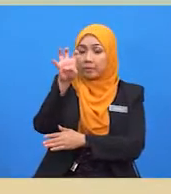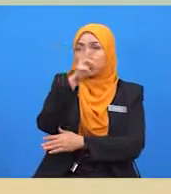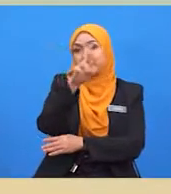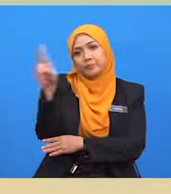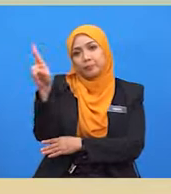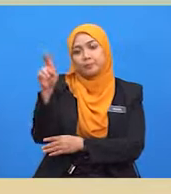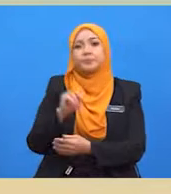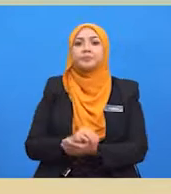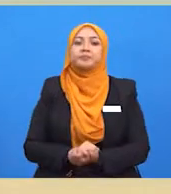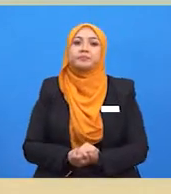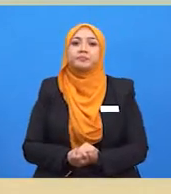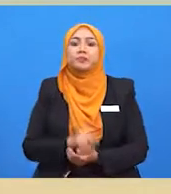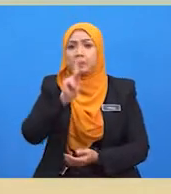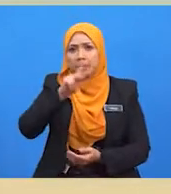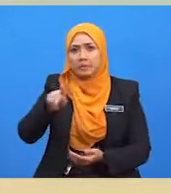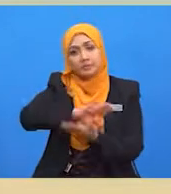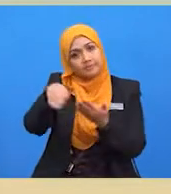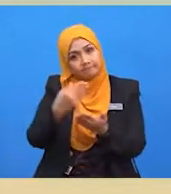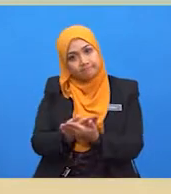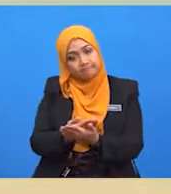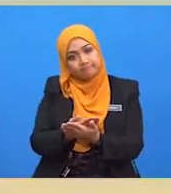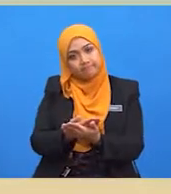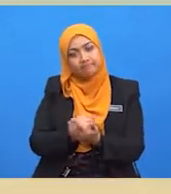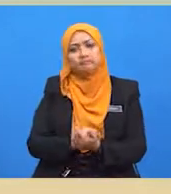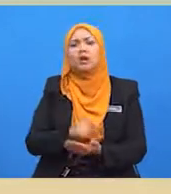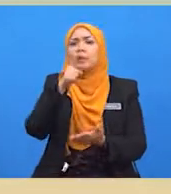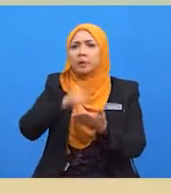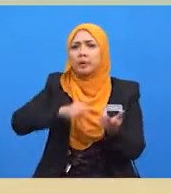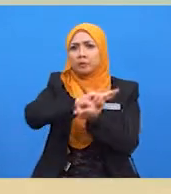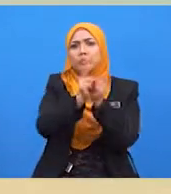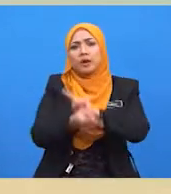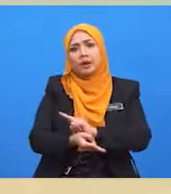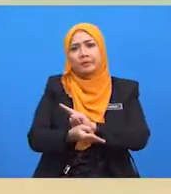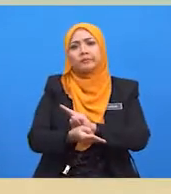kuantiti diminta kereta di pasaran tempatan?